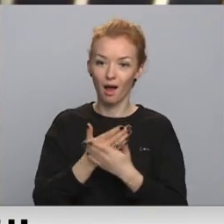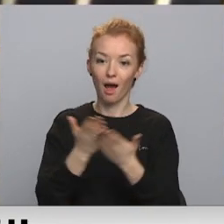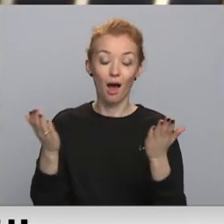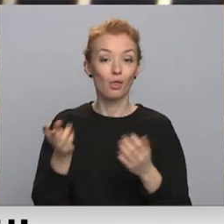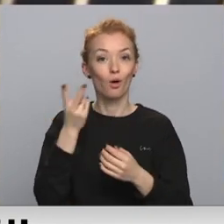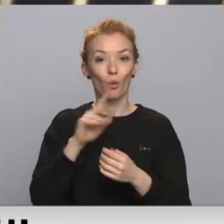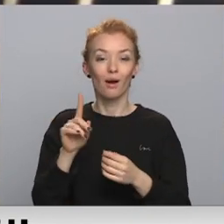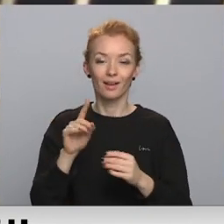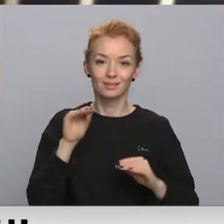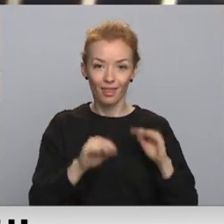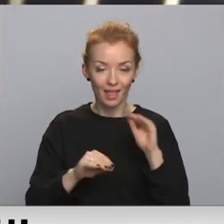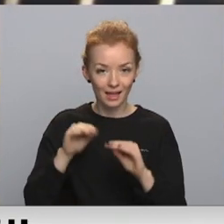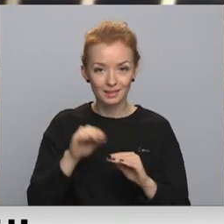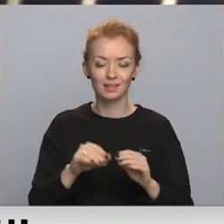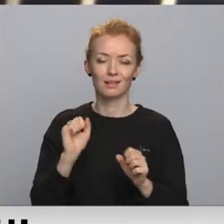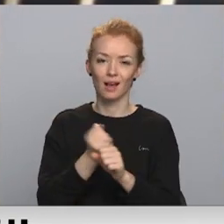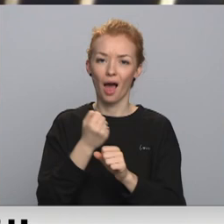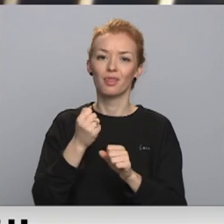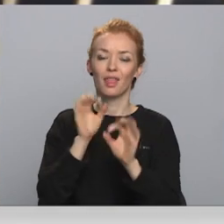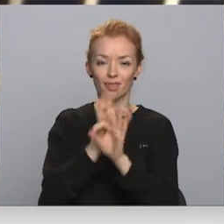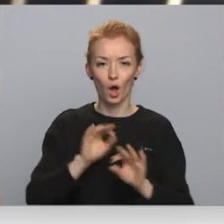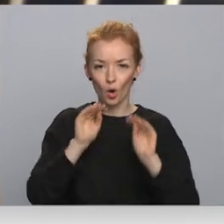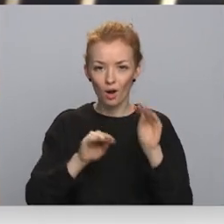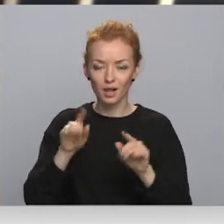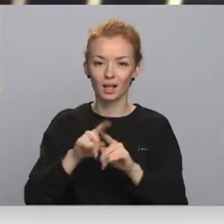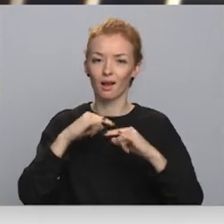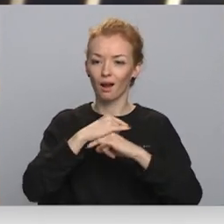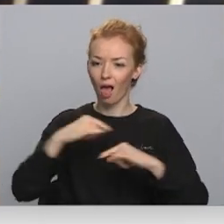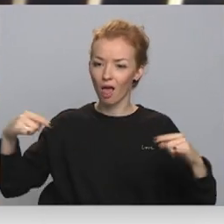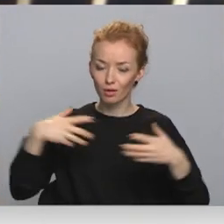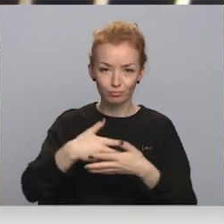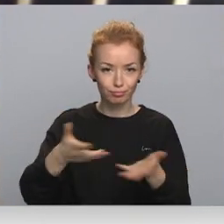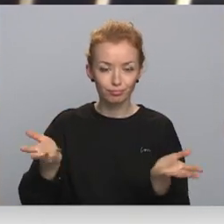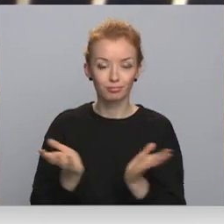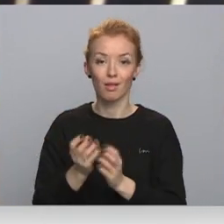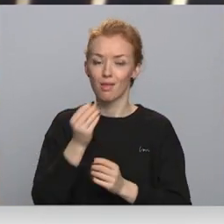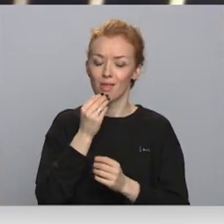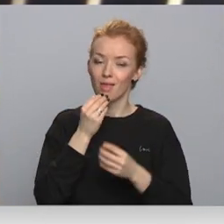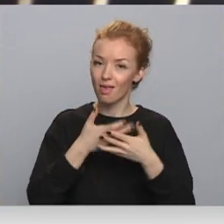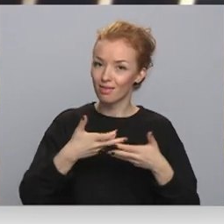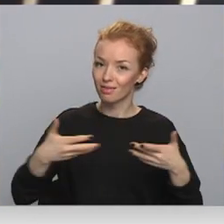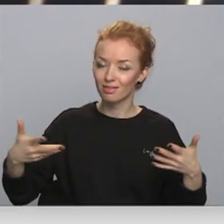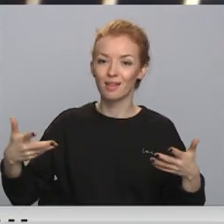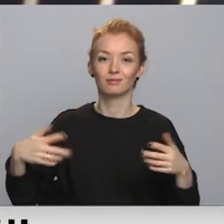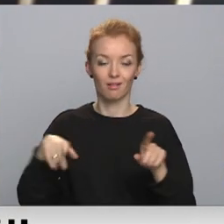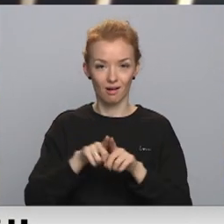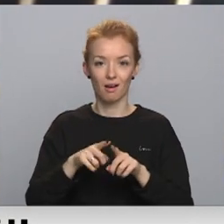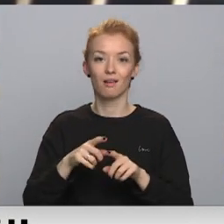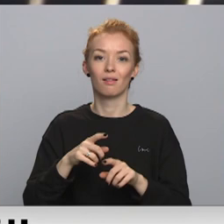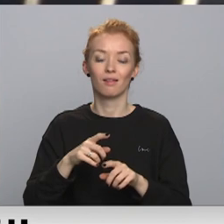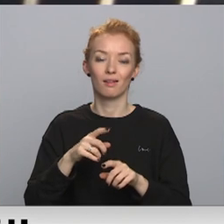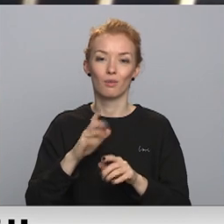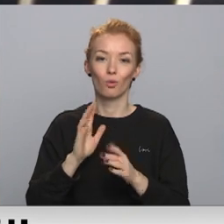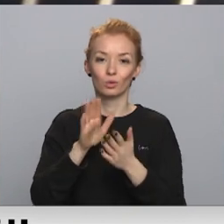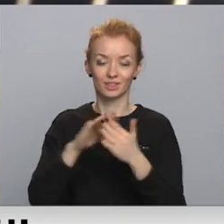tikai dekorācijas ir arī galda klājumi un ēdienu. Ēdienas mēs arī, tas mums vēl taps